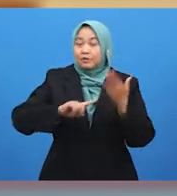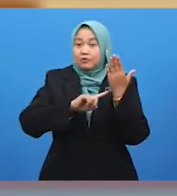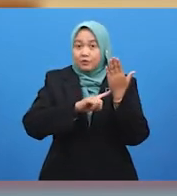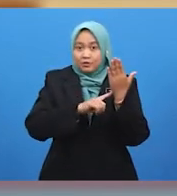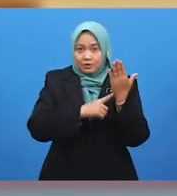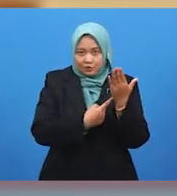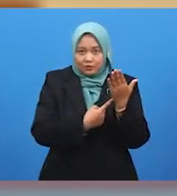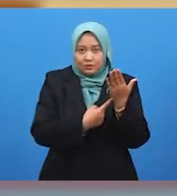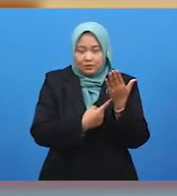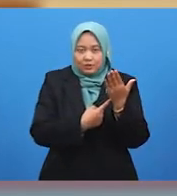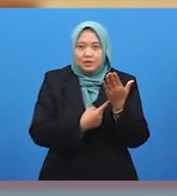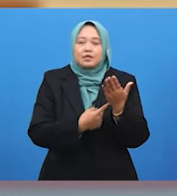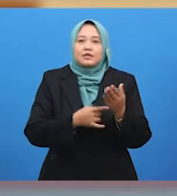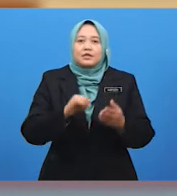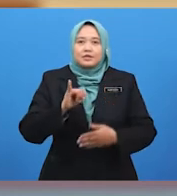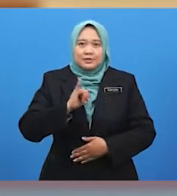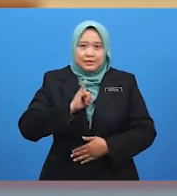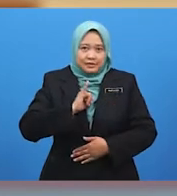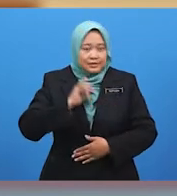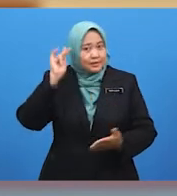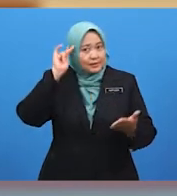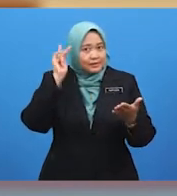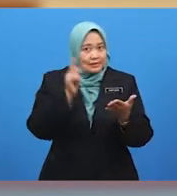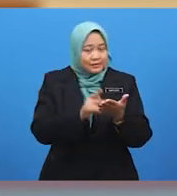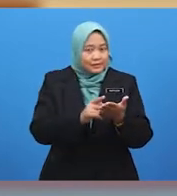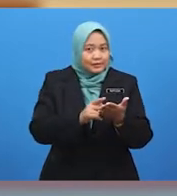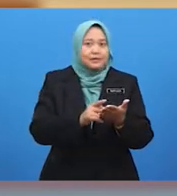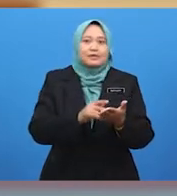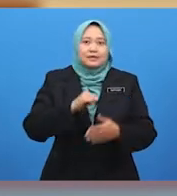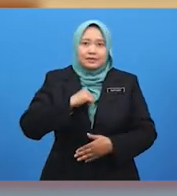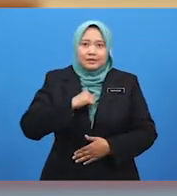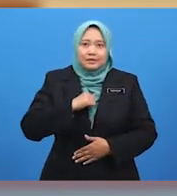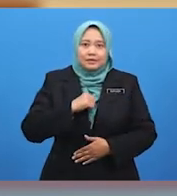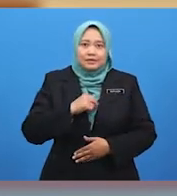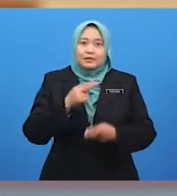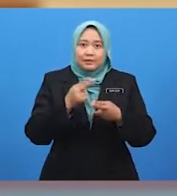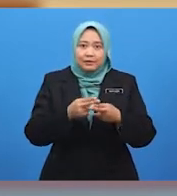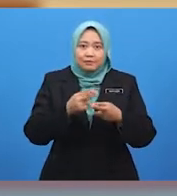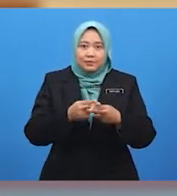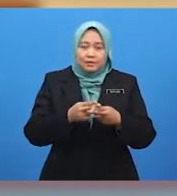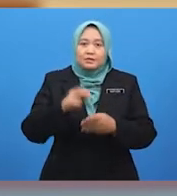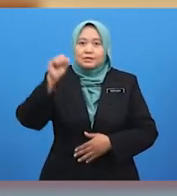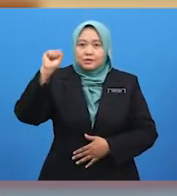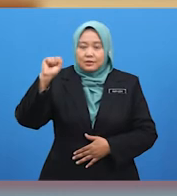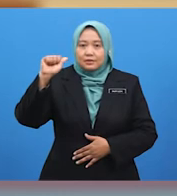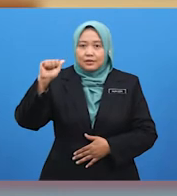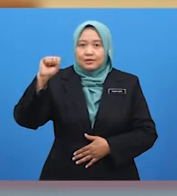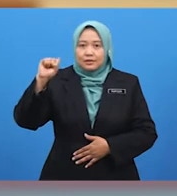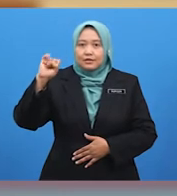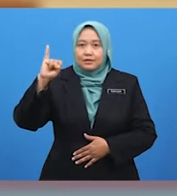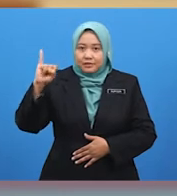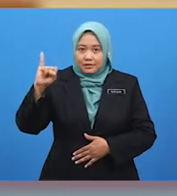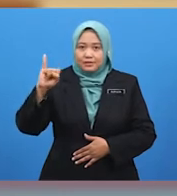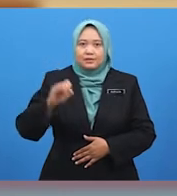izinkan Cikgu memperkenalkan diri. Saya, Cikgu Sasi Raja dari Sekolah Kebangsaan